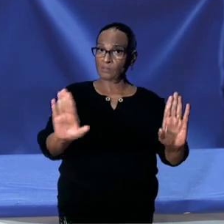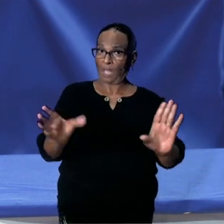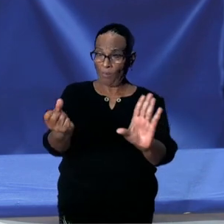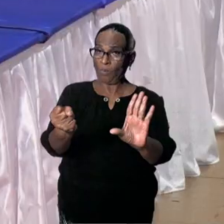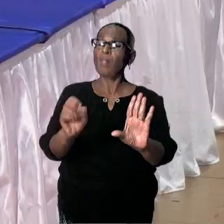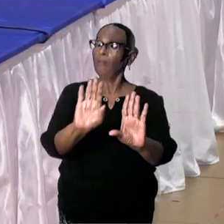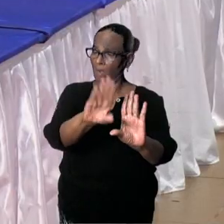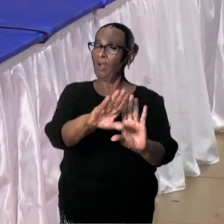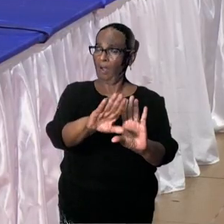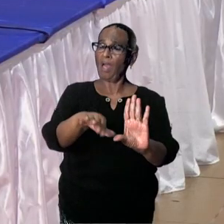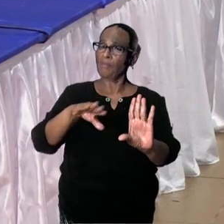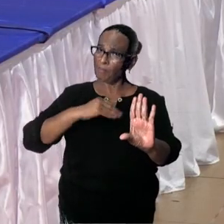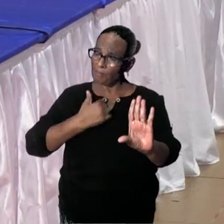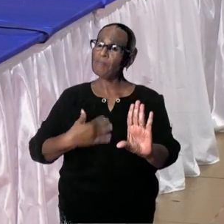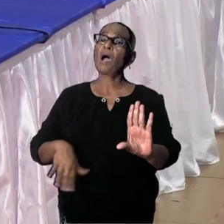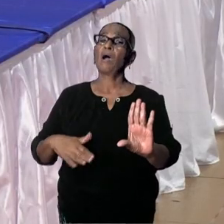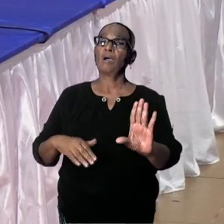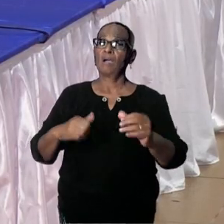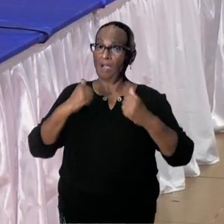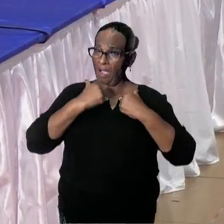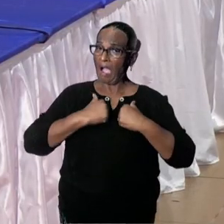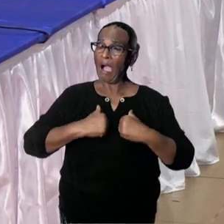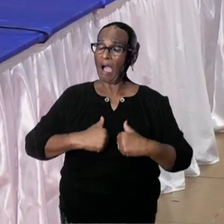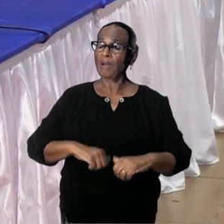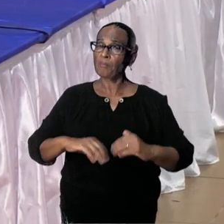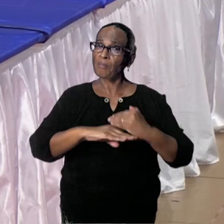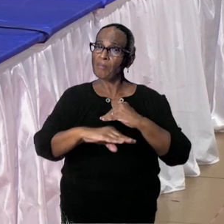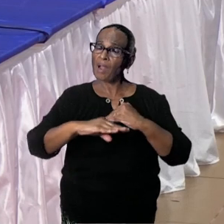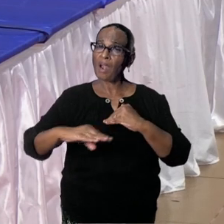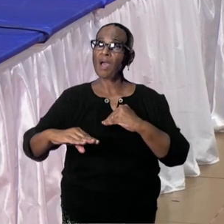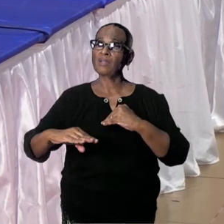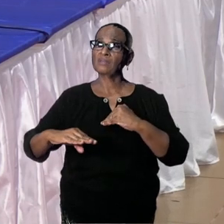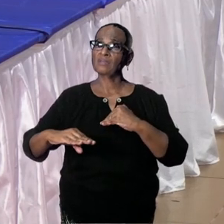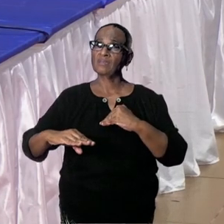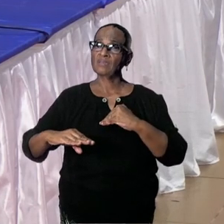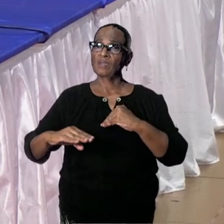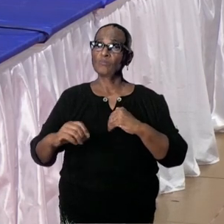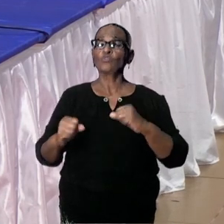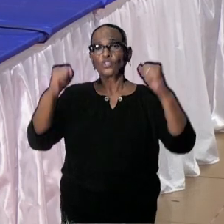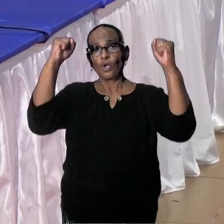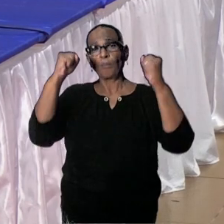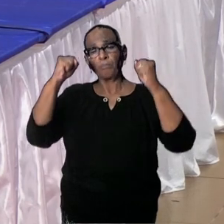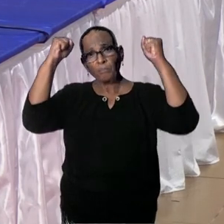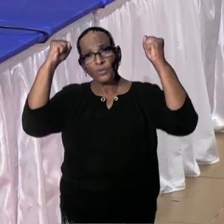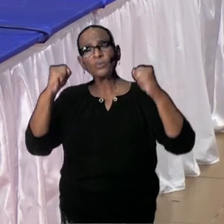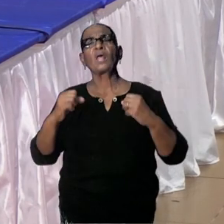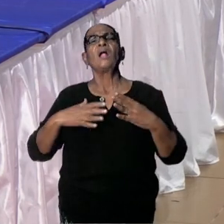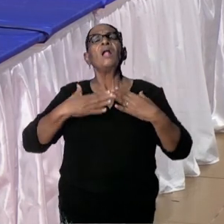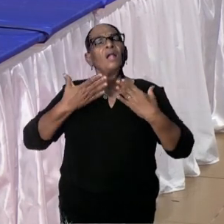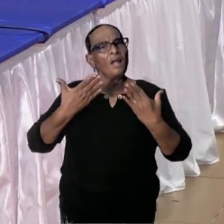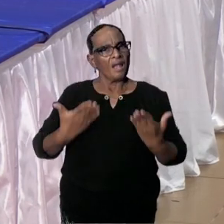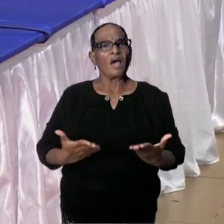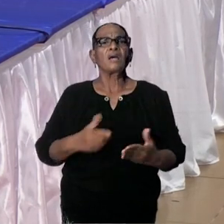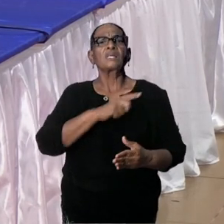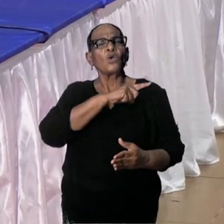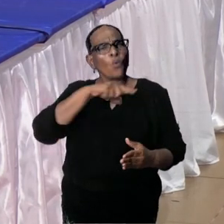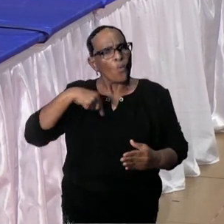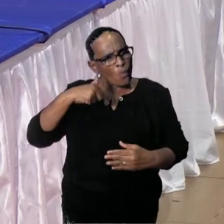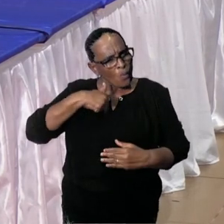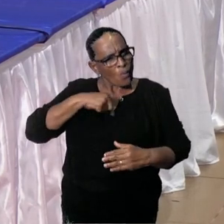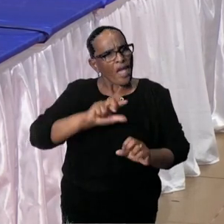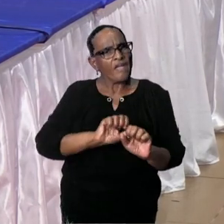De wat armere landen hebben wel protestbrieven aangetekend van, laten we ervoor